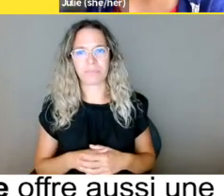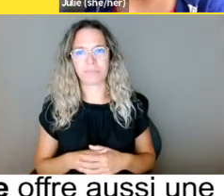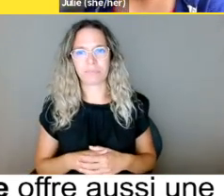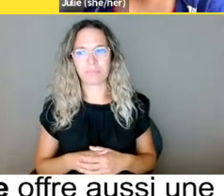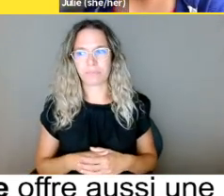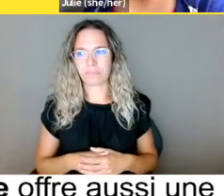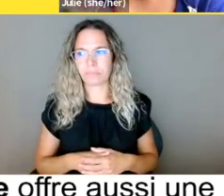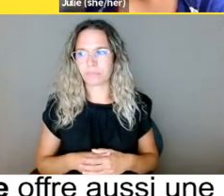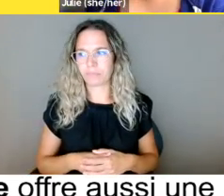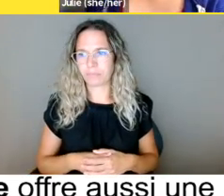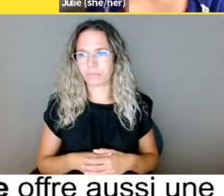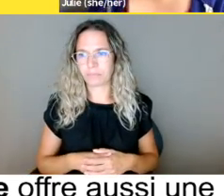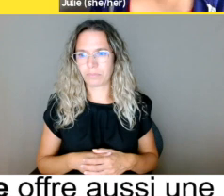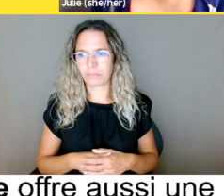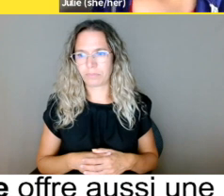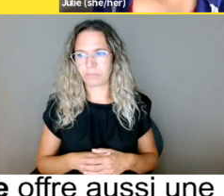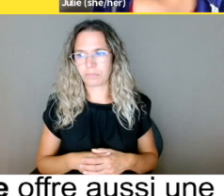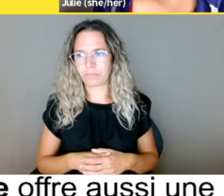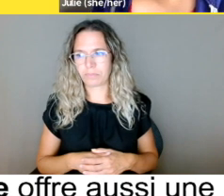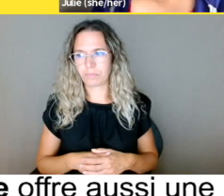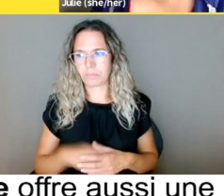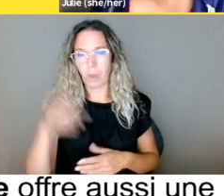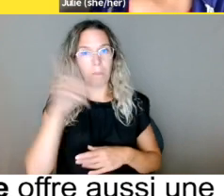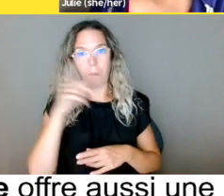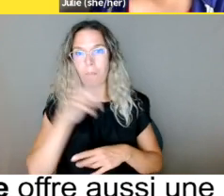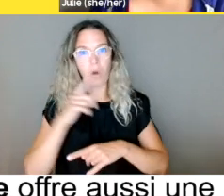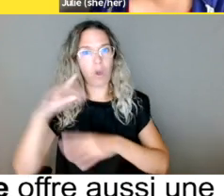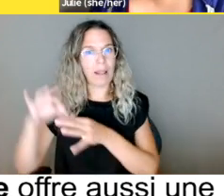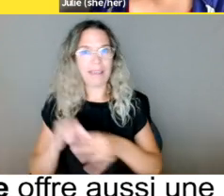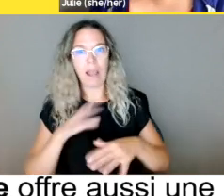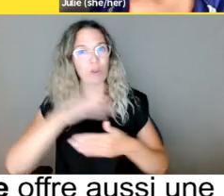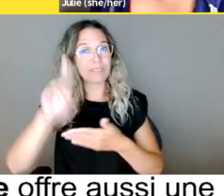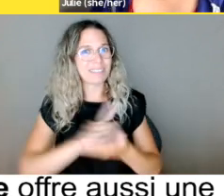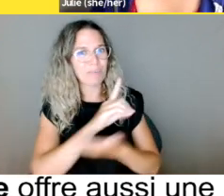de bibliothèque, mettons, qui sont normalement offerts au public,